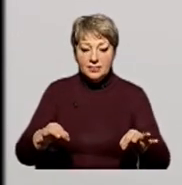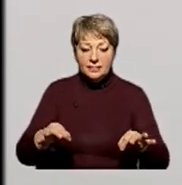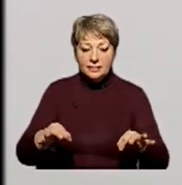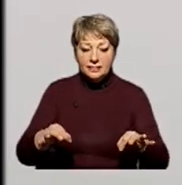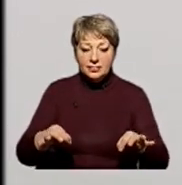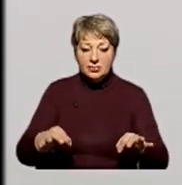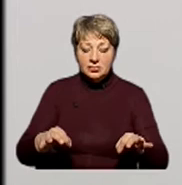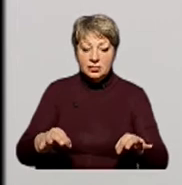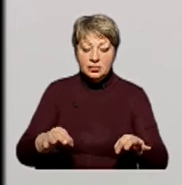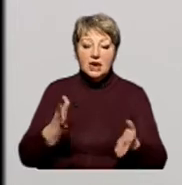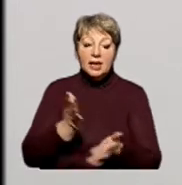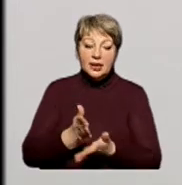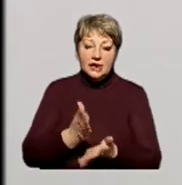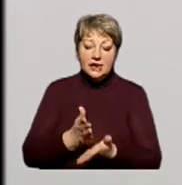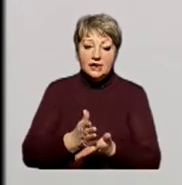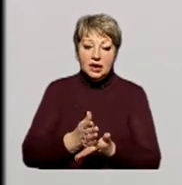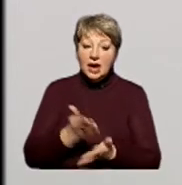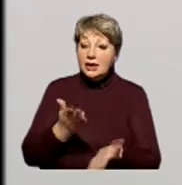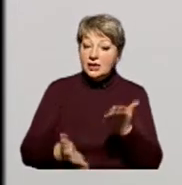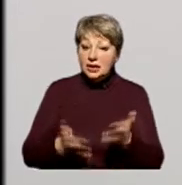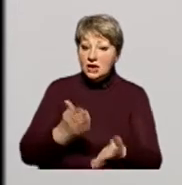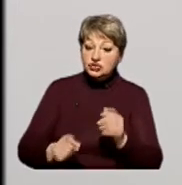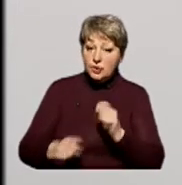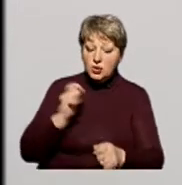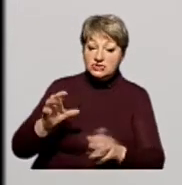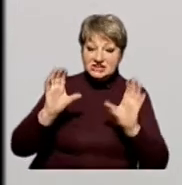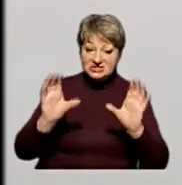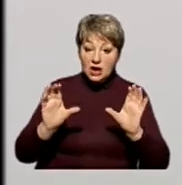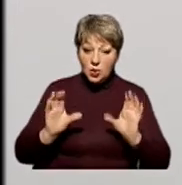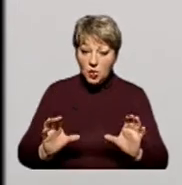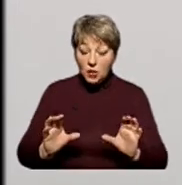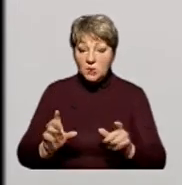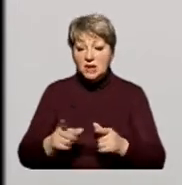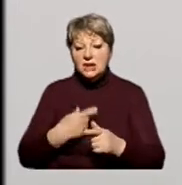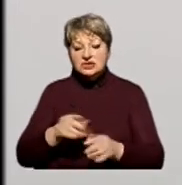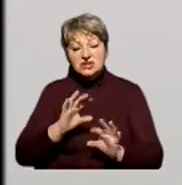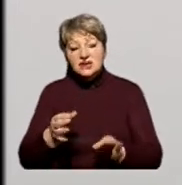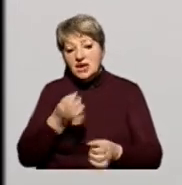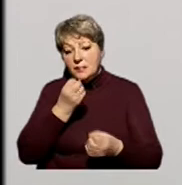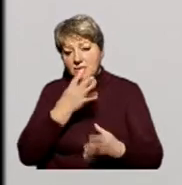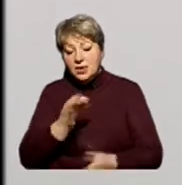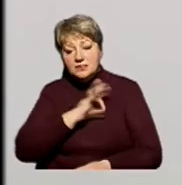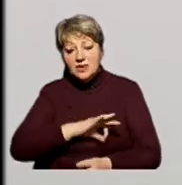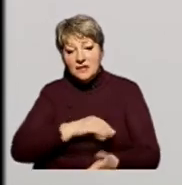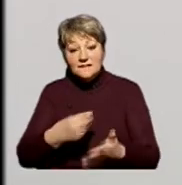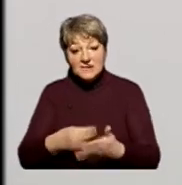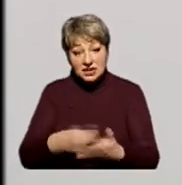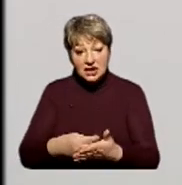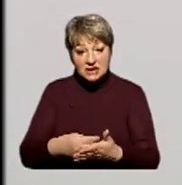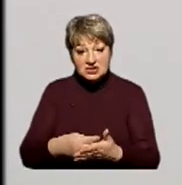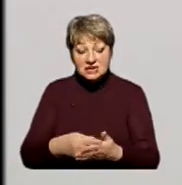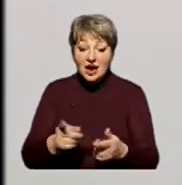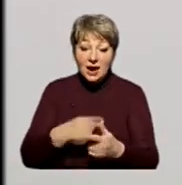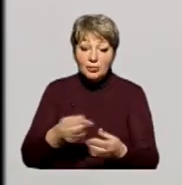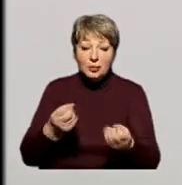уява того, що якщо ви порушили закон, чи це неналежне використання публічних фінансів, ну, або по-нашому